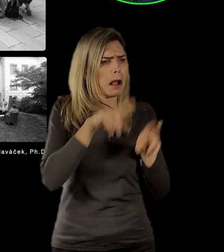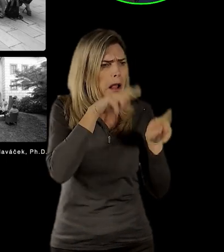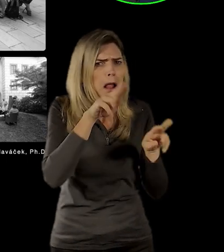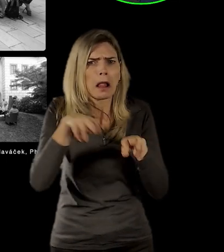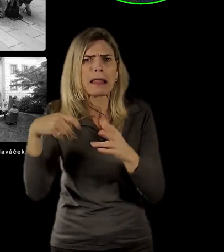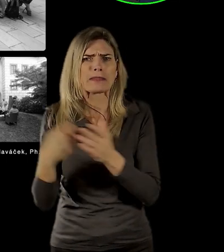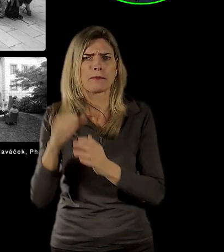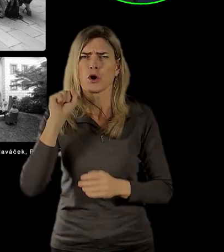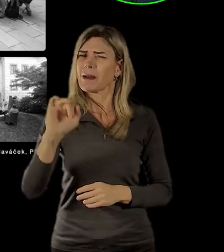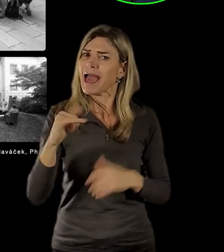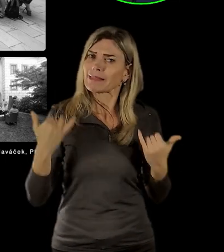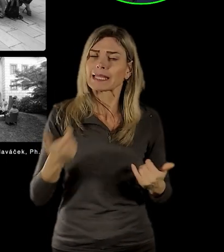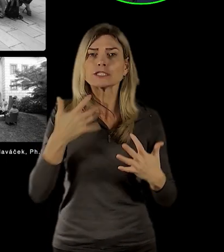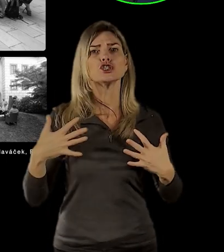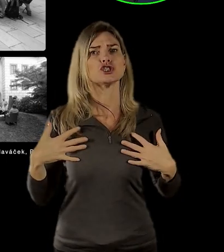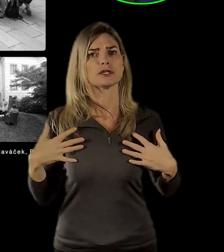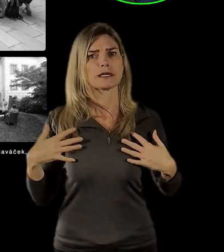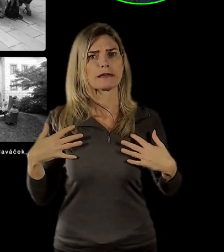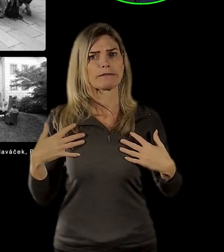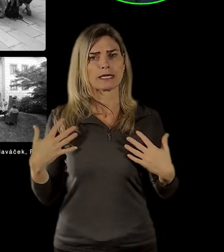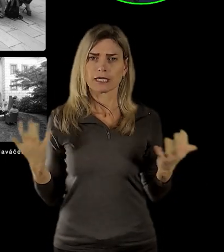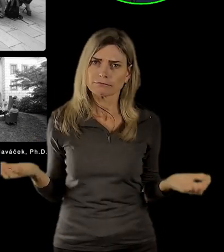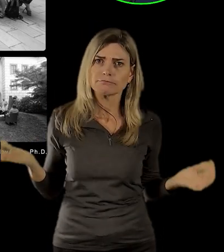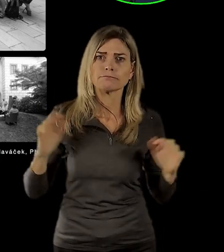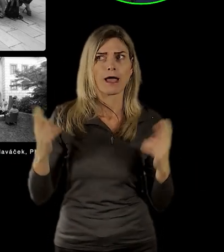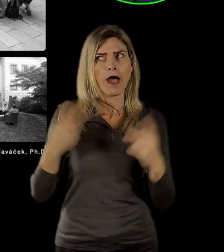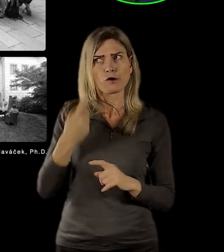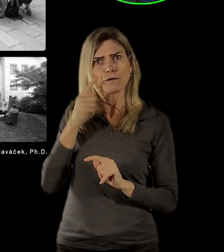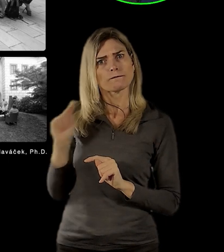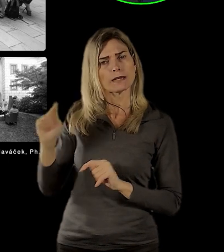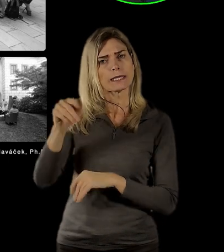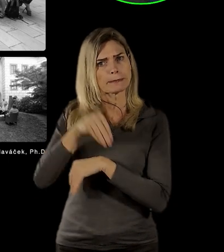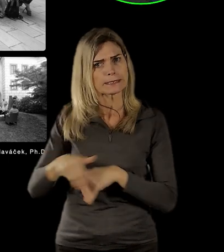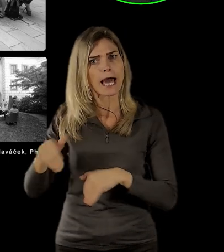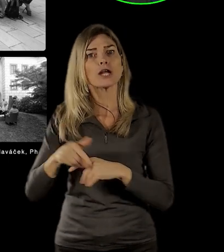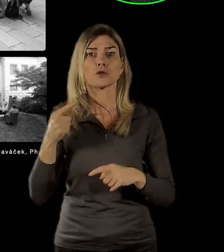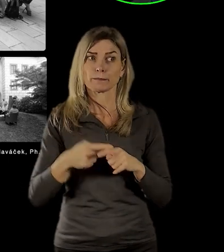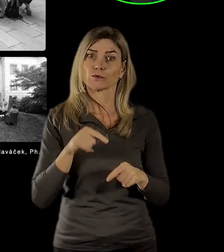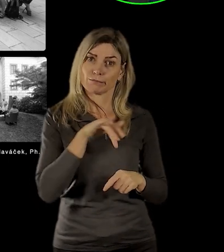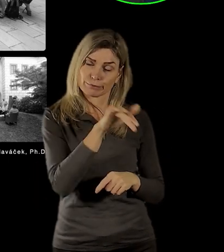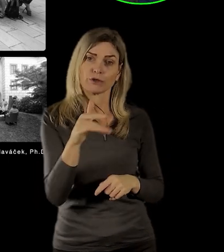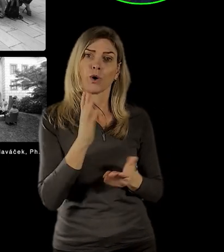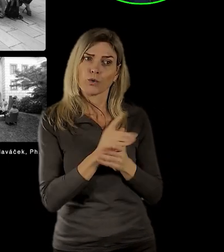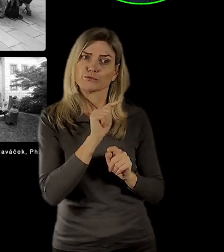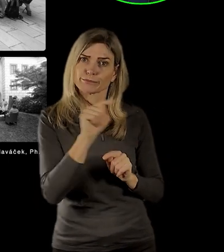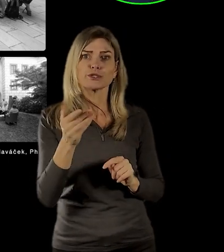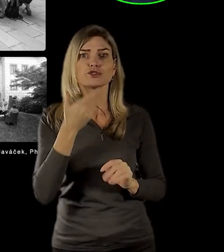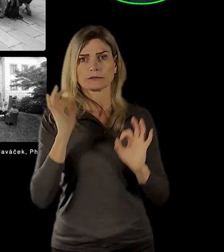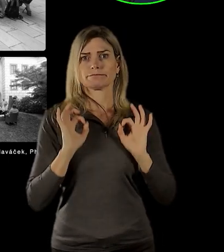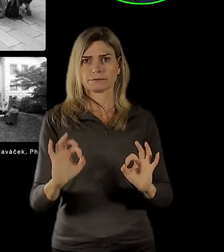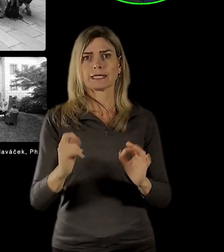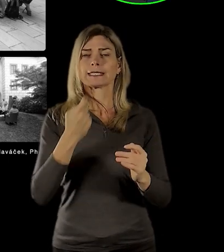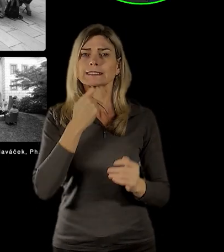komunismu, u těch muzeálních projektů, nenom zhraničí, ale i některých úspěšných tady, a učinit z muzea